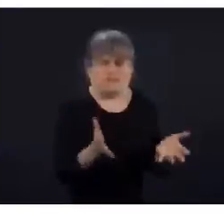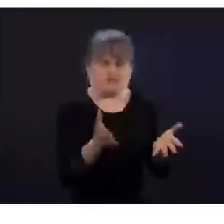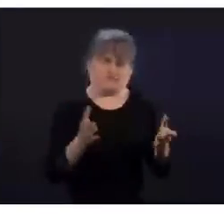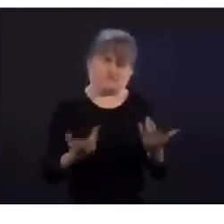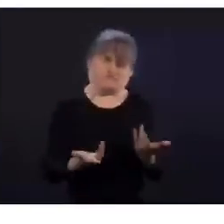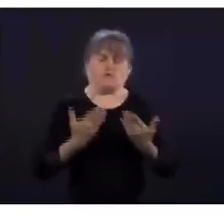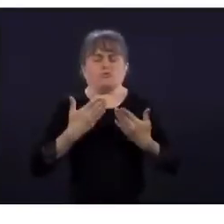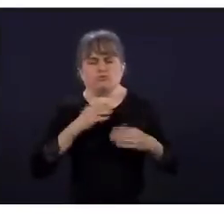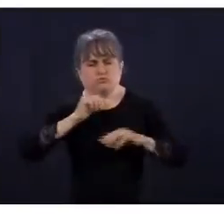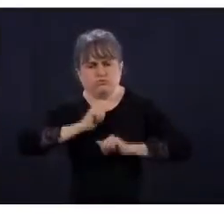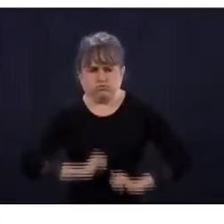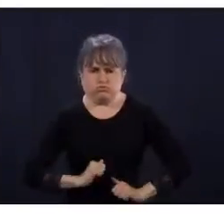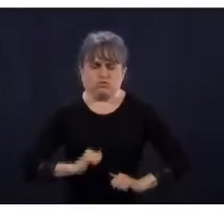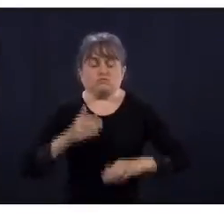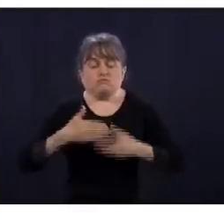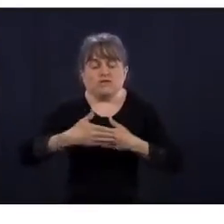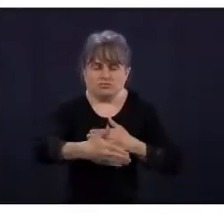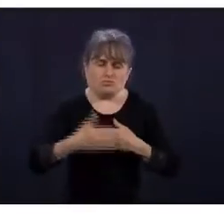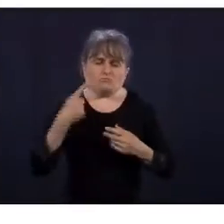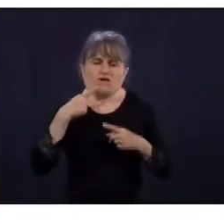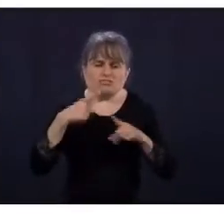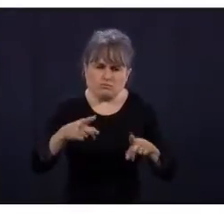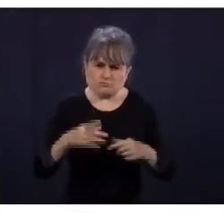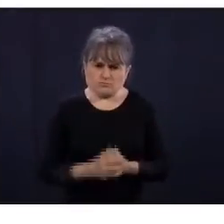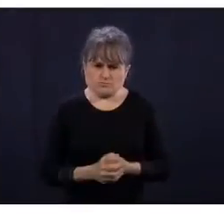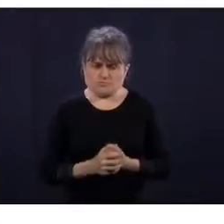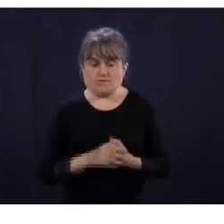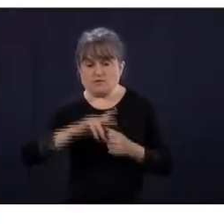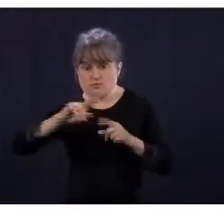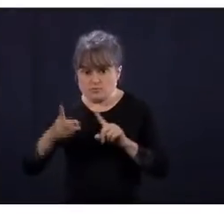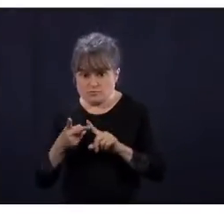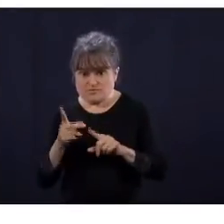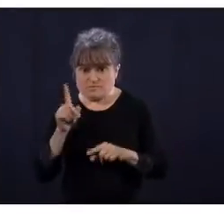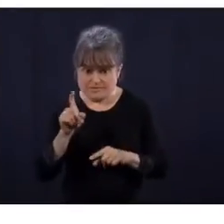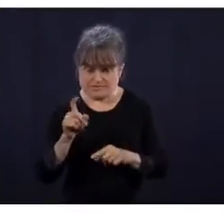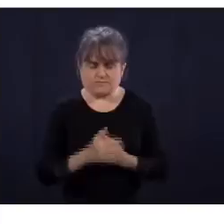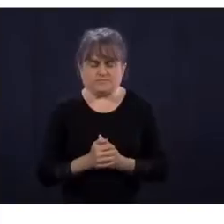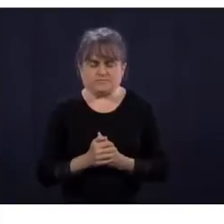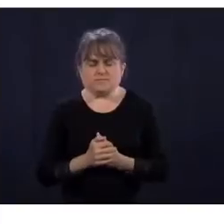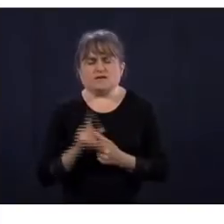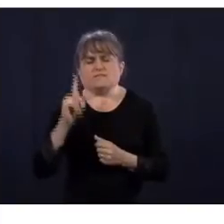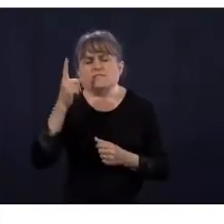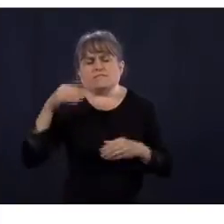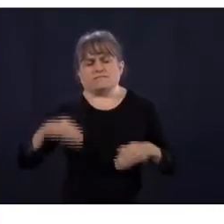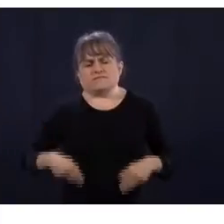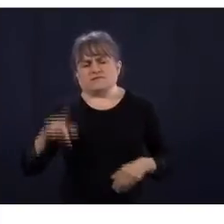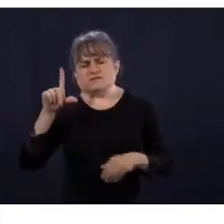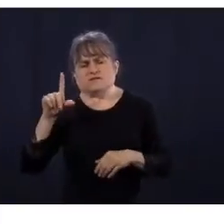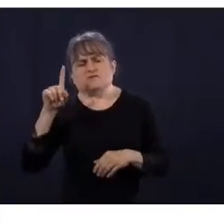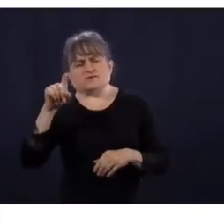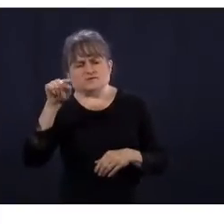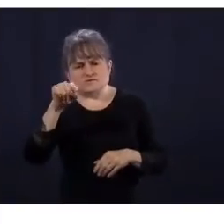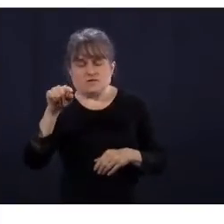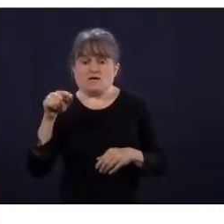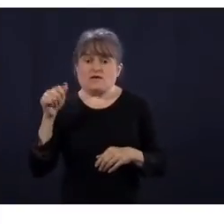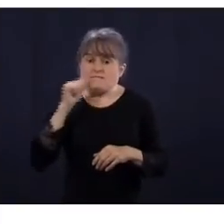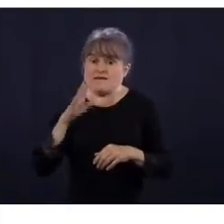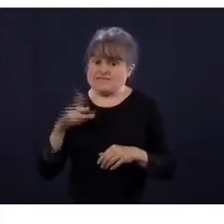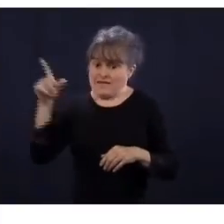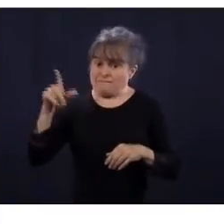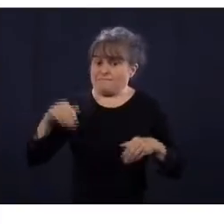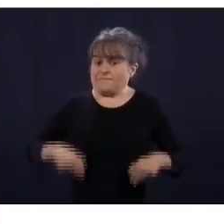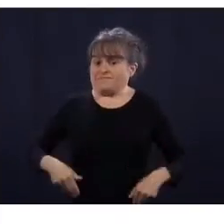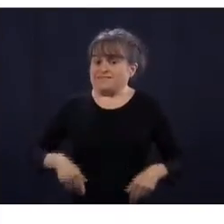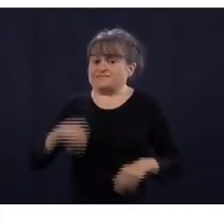personne autour de Mme Blais, dans ses prédécesseurs, l'écoutait, ou est-ce que vous, elle vous a déjà fait un